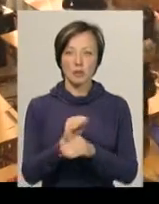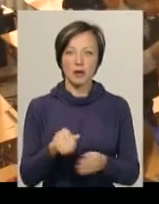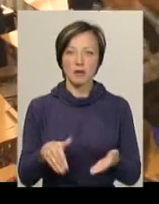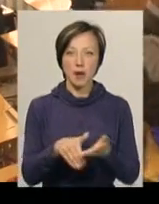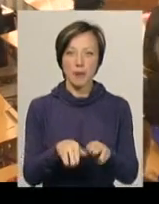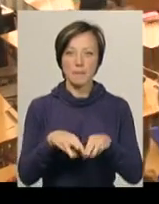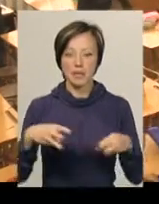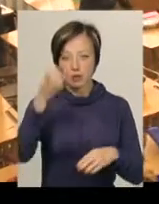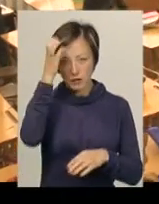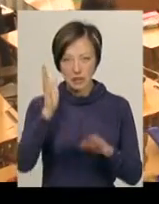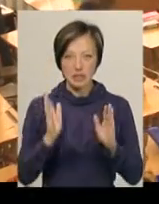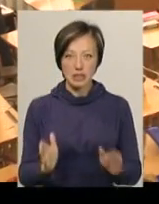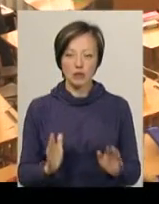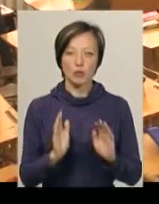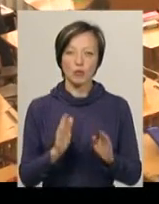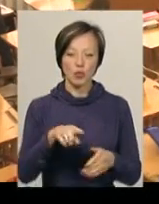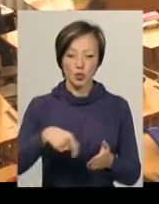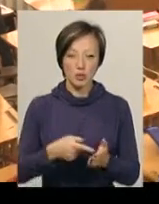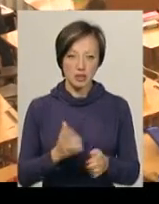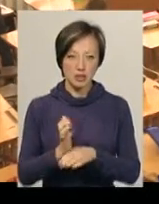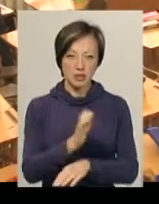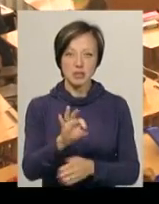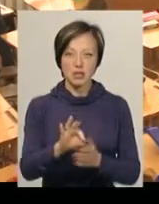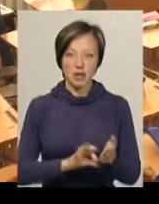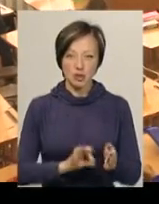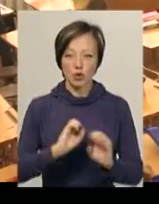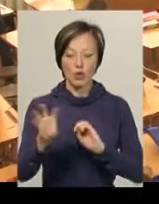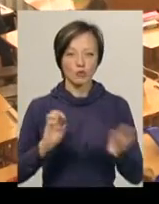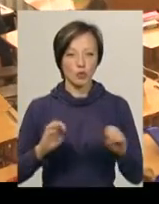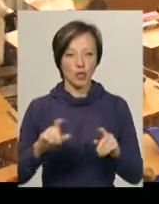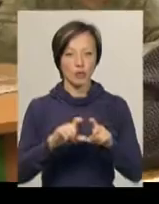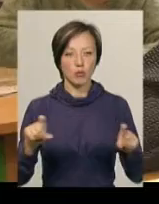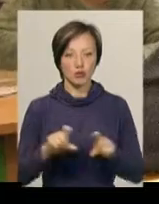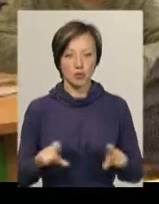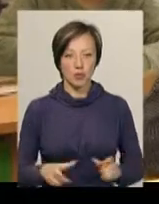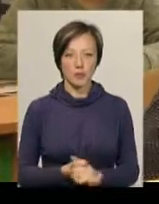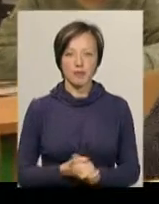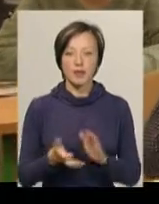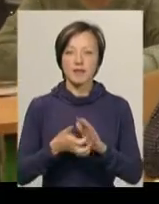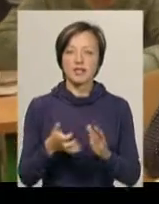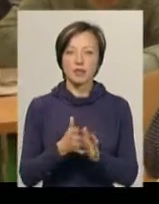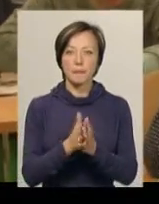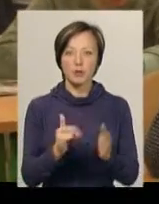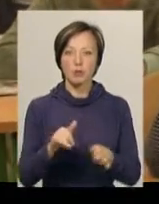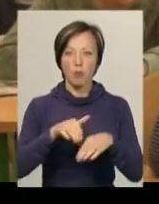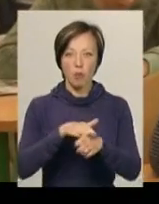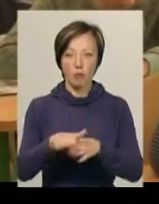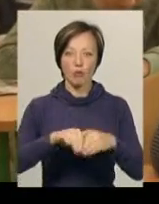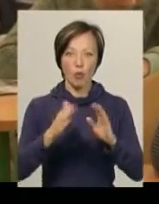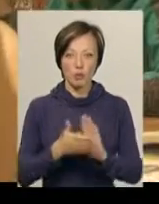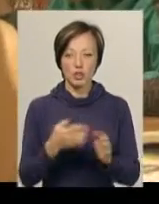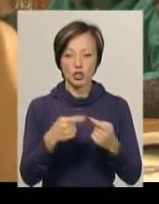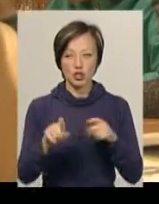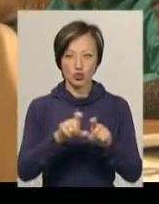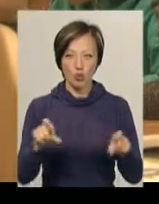Міністерства освіти, як тільки вони будуть у місті, вони зразу будуть розподілені по школах. Не вистачає підручників у повному обсязі і в